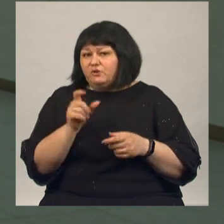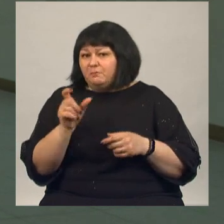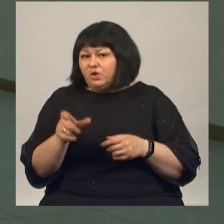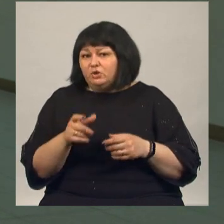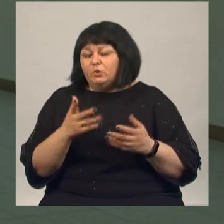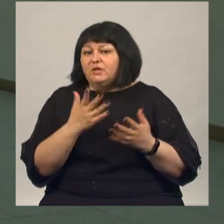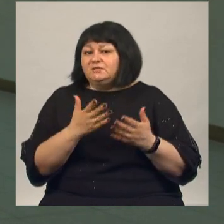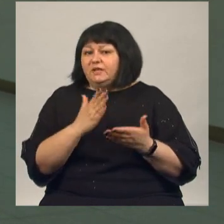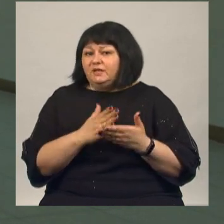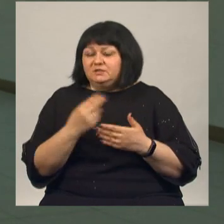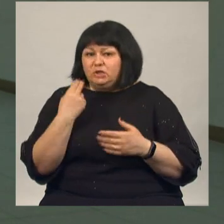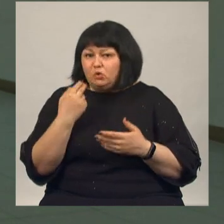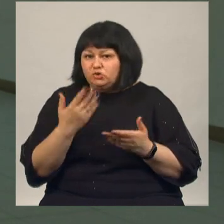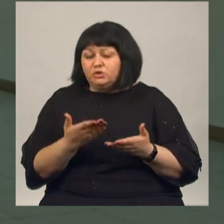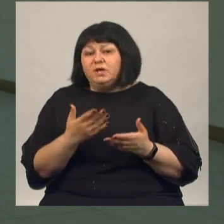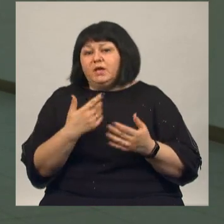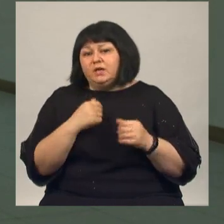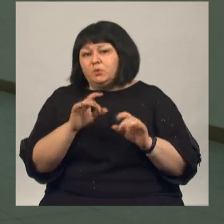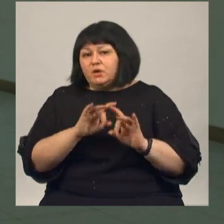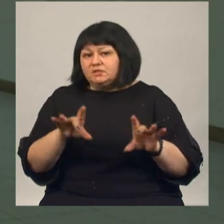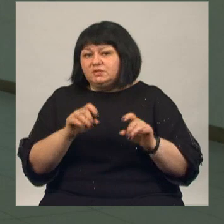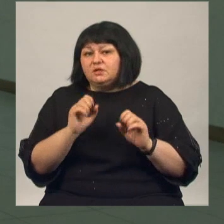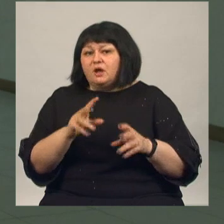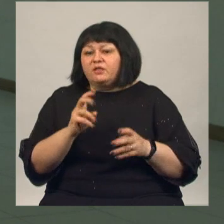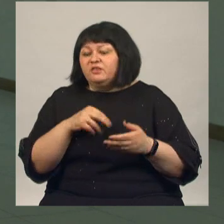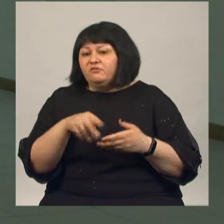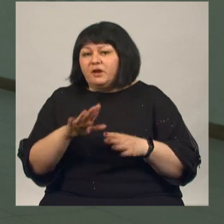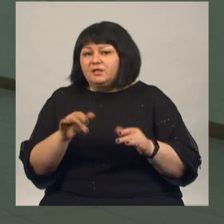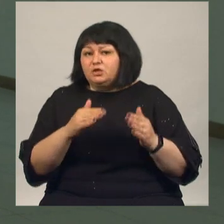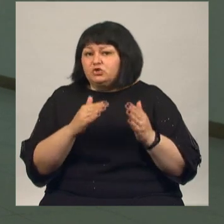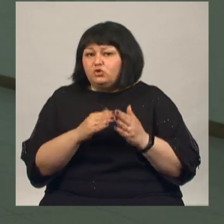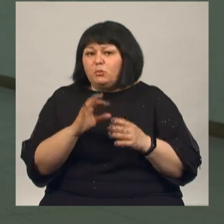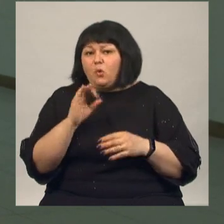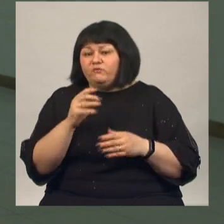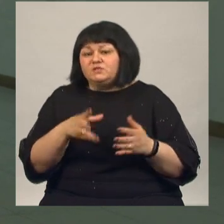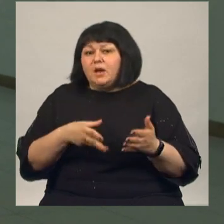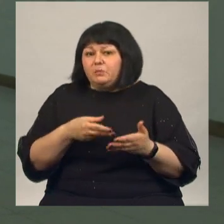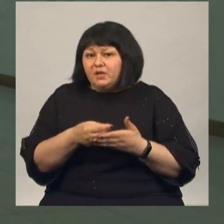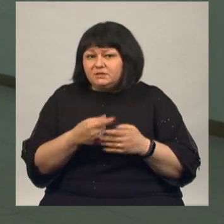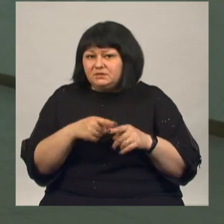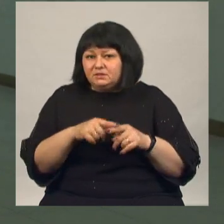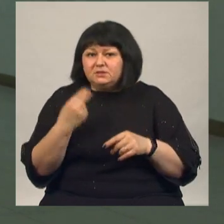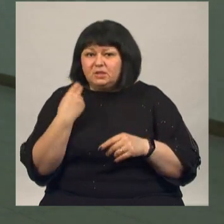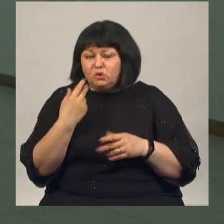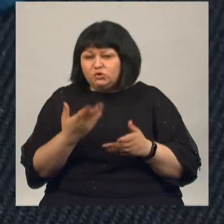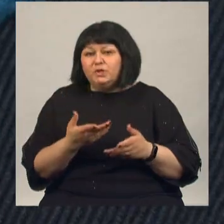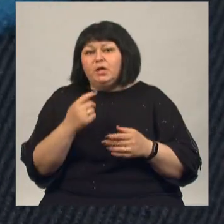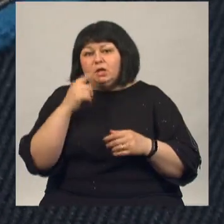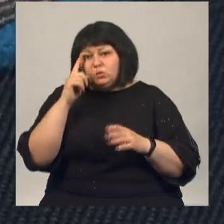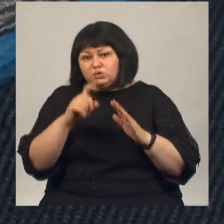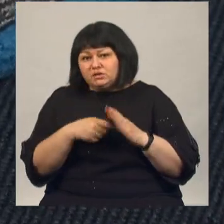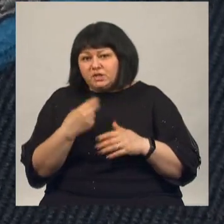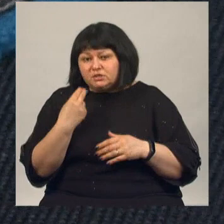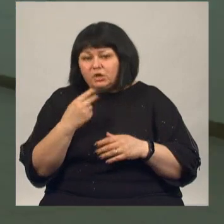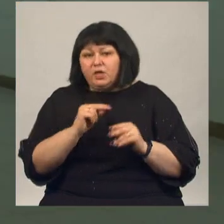образовалась задолженность. Также мы разъясним, как можно, не выходя из дома и офиса, оплатить задолженность, узнать о задолженности.